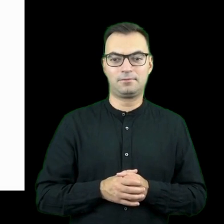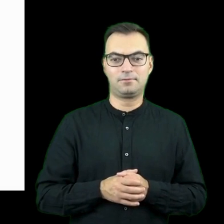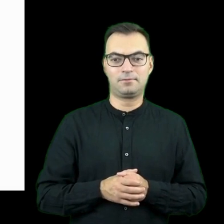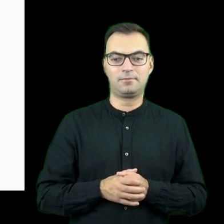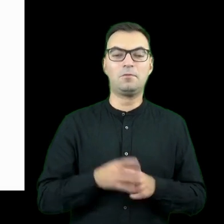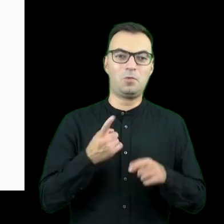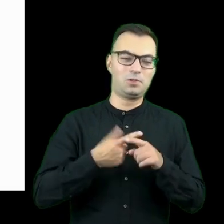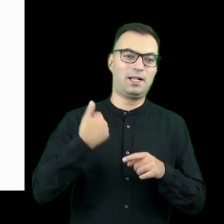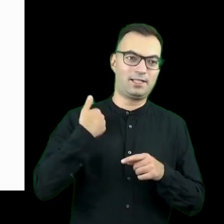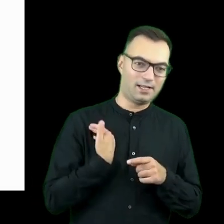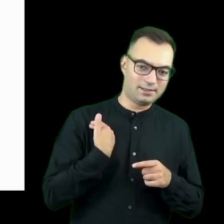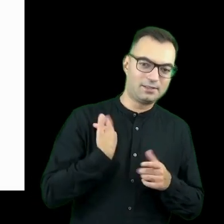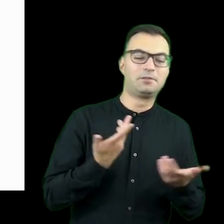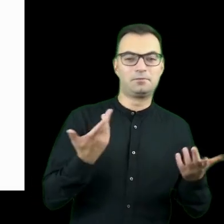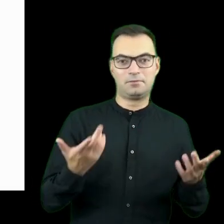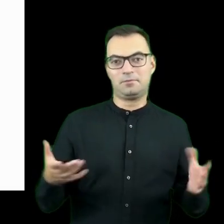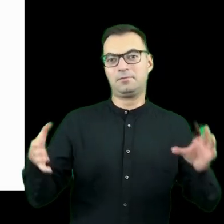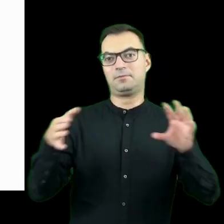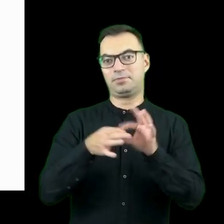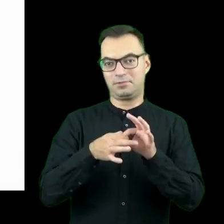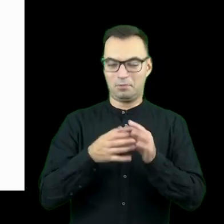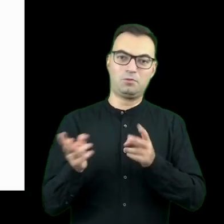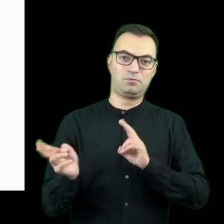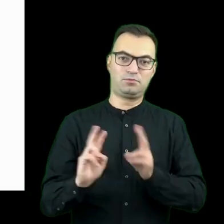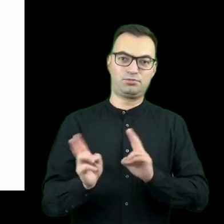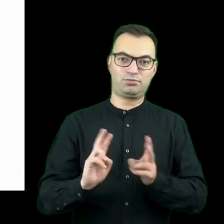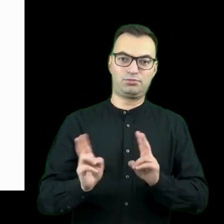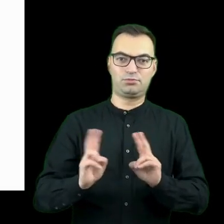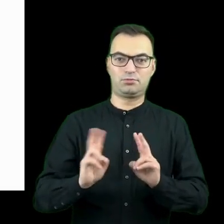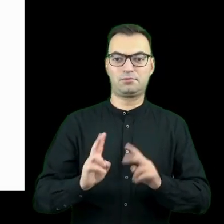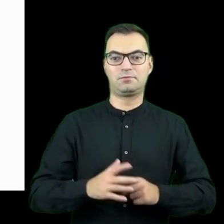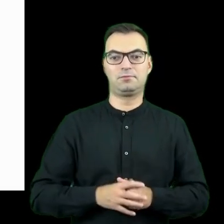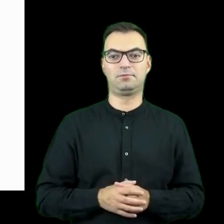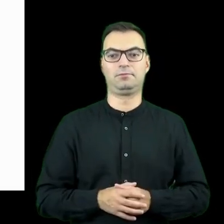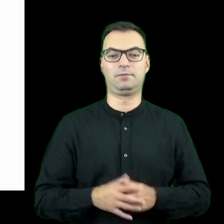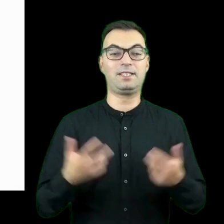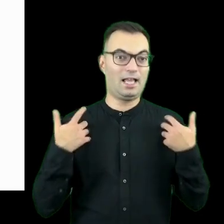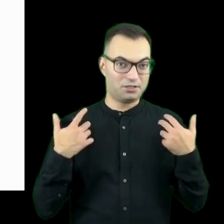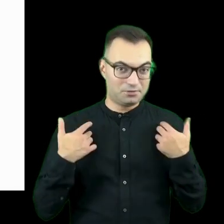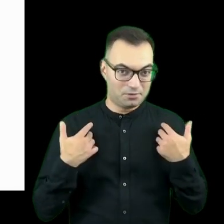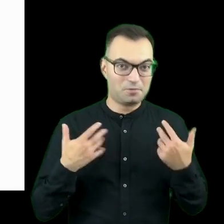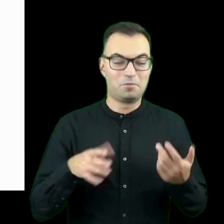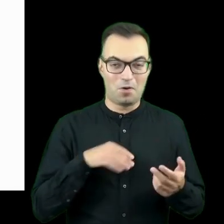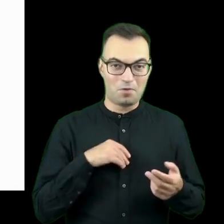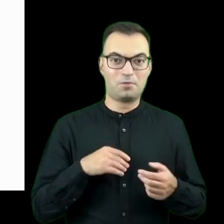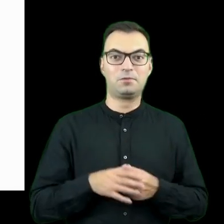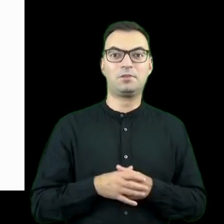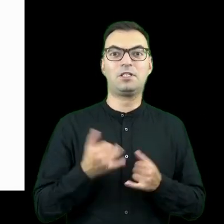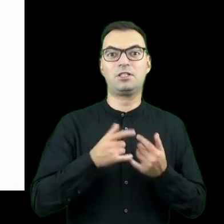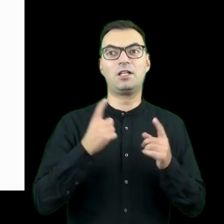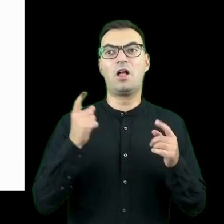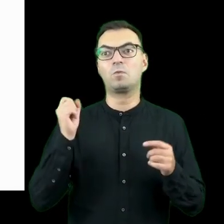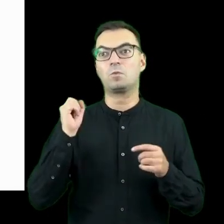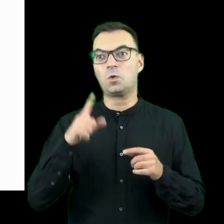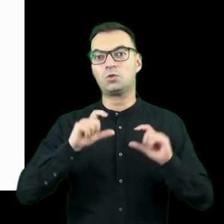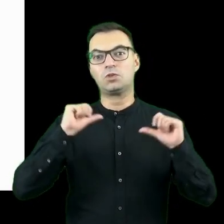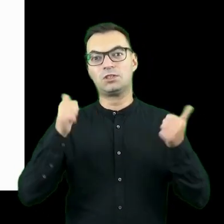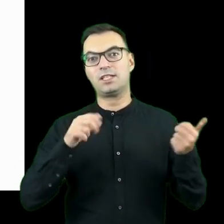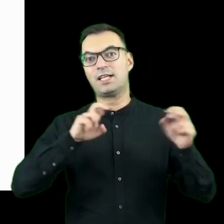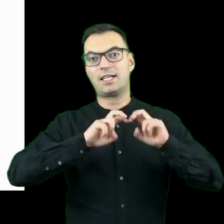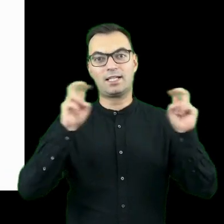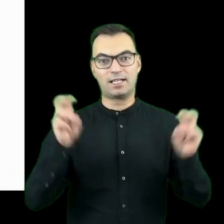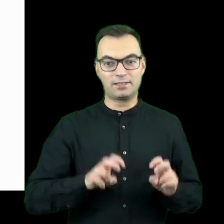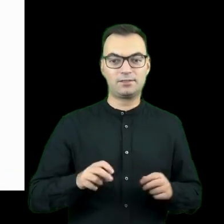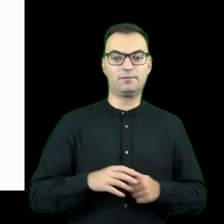oraz angielski i są w stanie za takiego tłumacza dostępnego na żywo, dostępnego w sytuacji kryzysowej